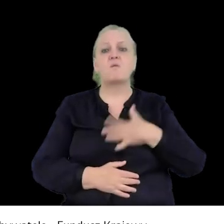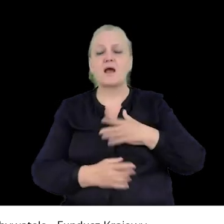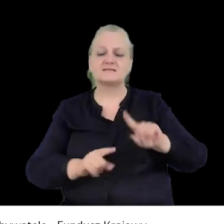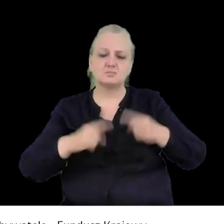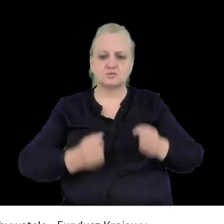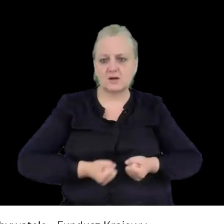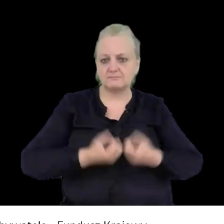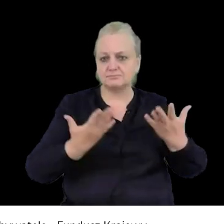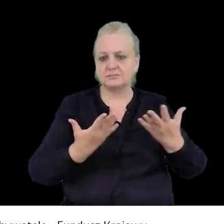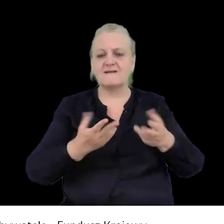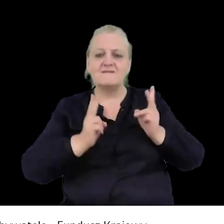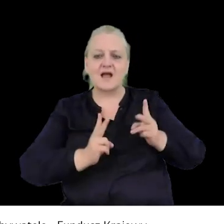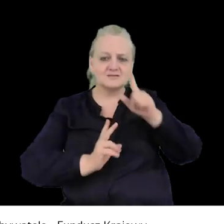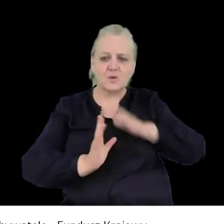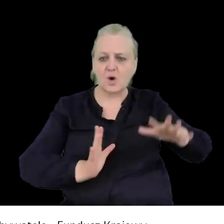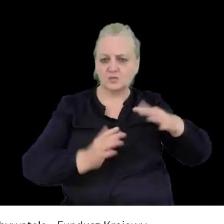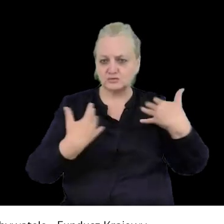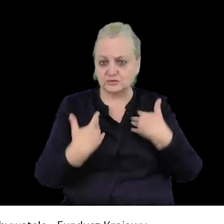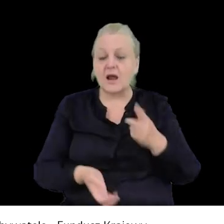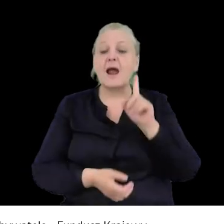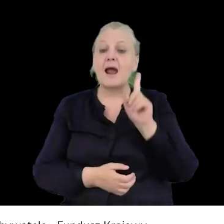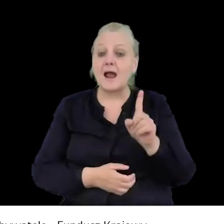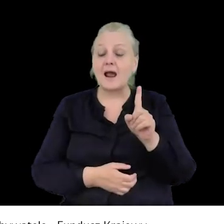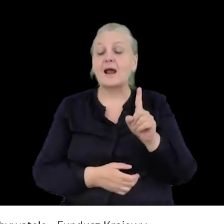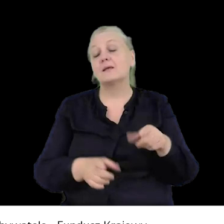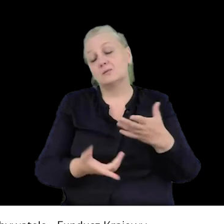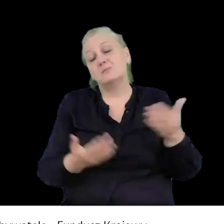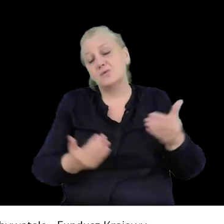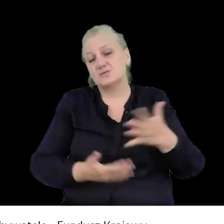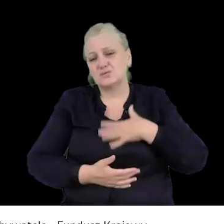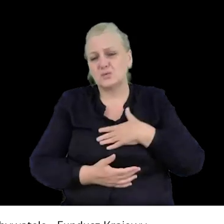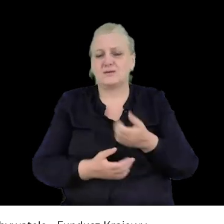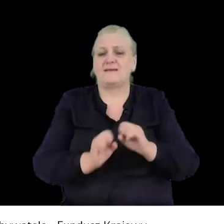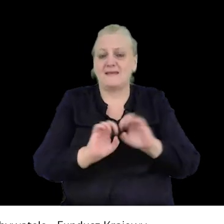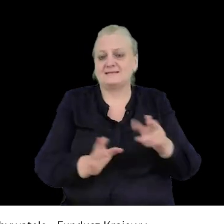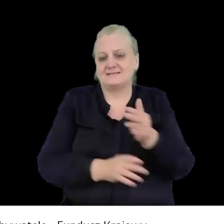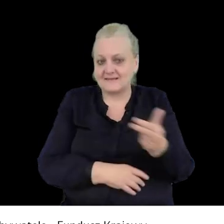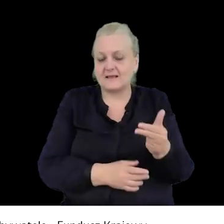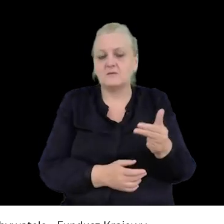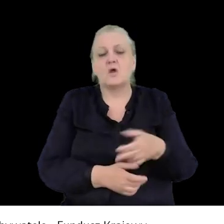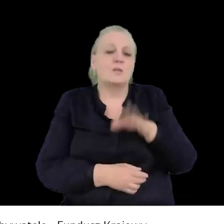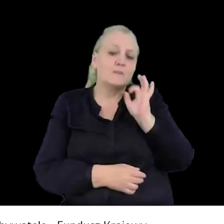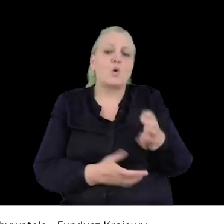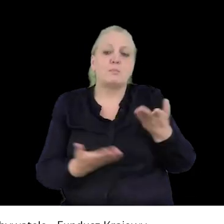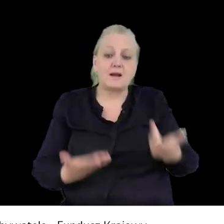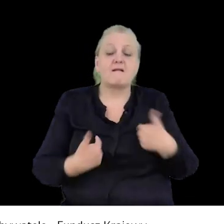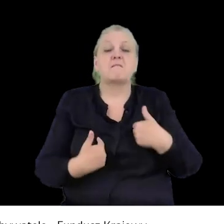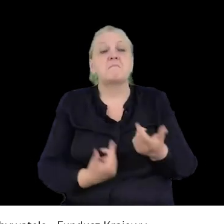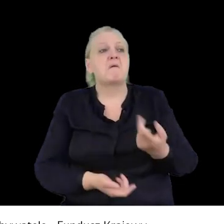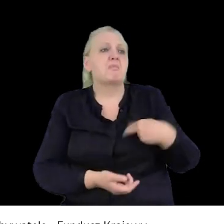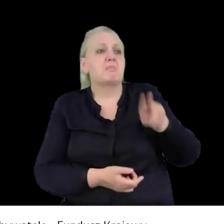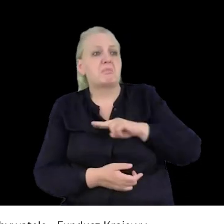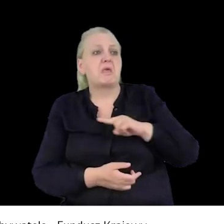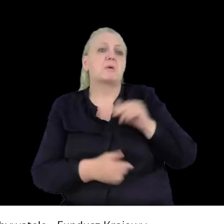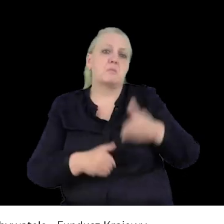kształtowaniu rzeczywistości społecznej, co może wydawać się dość oczywiste, bo jakby, no dobra, to jasne, że jeżeli coś mi się nie podoba, to mogę